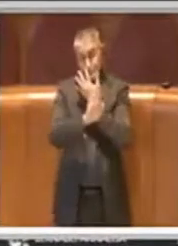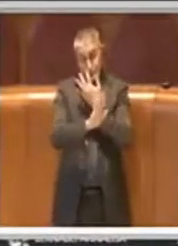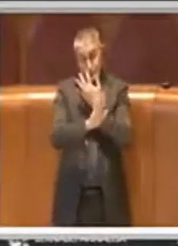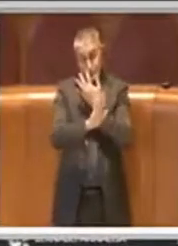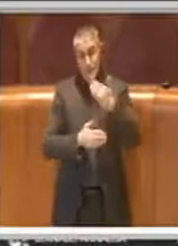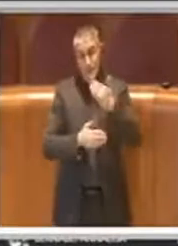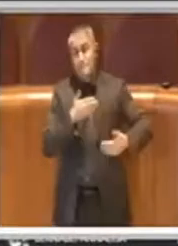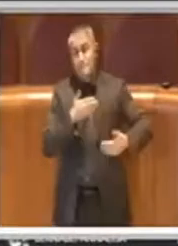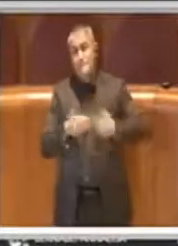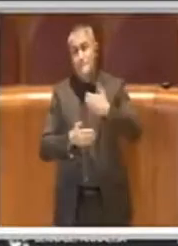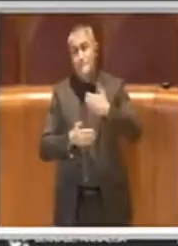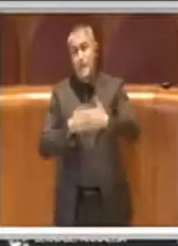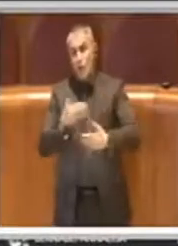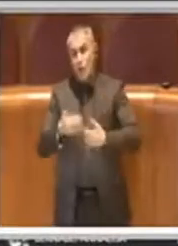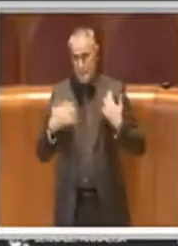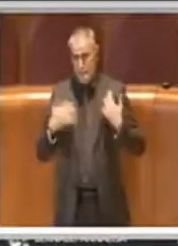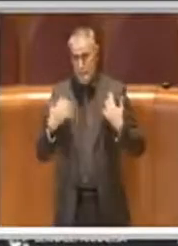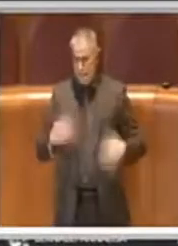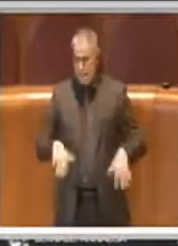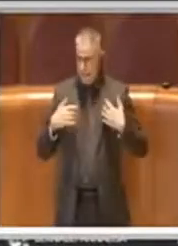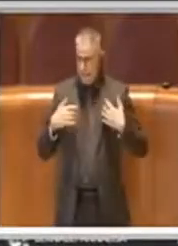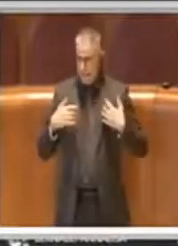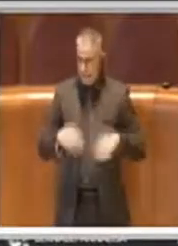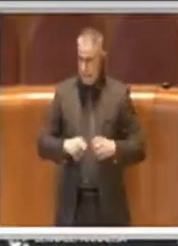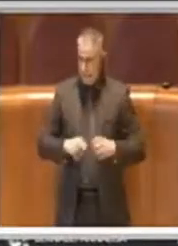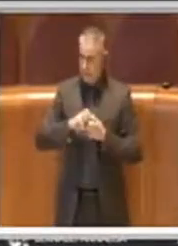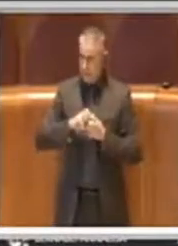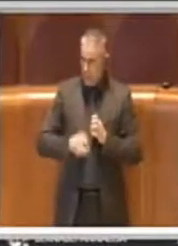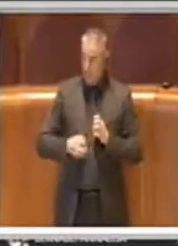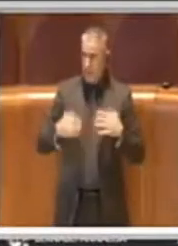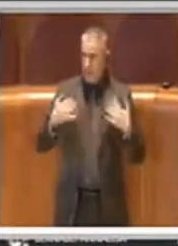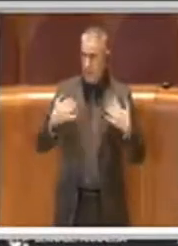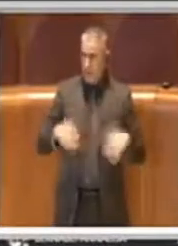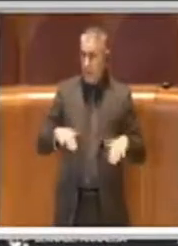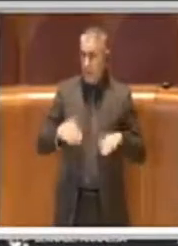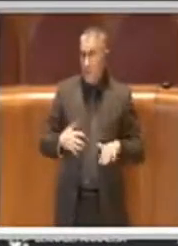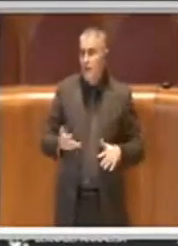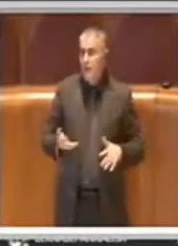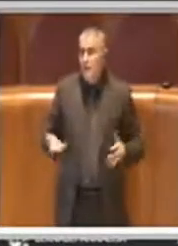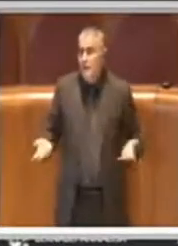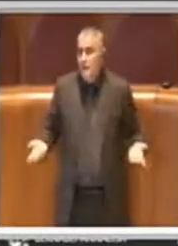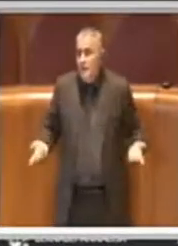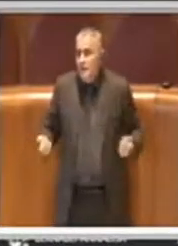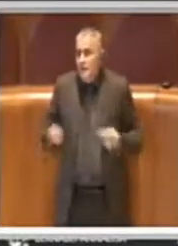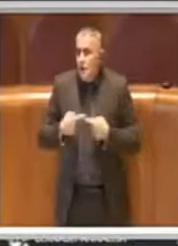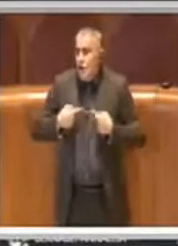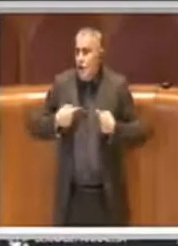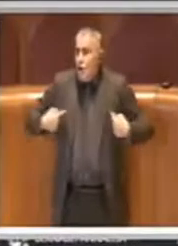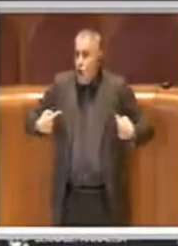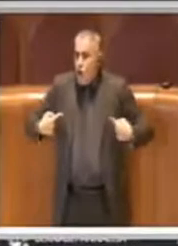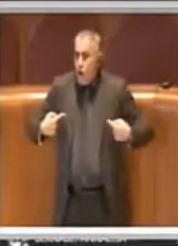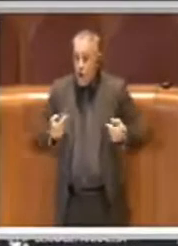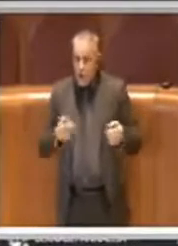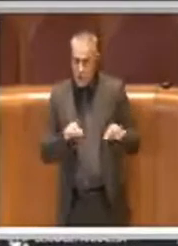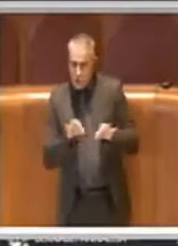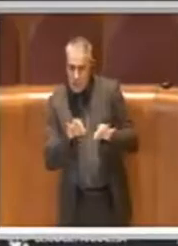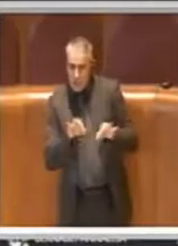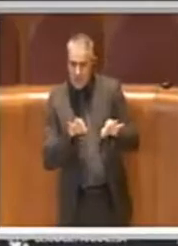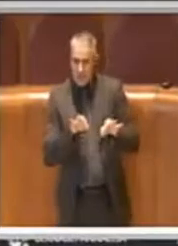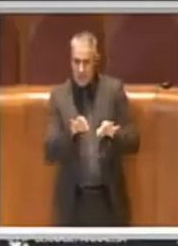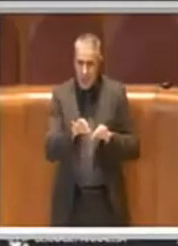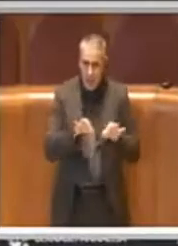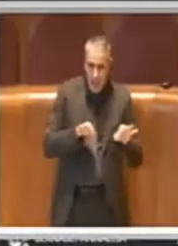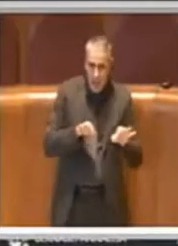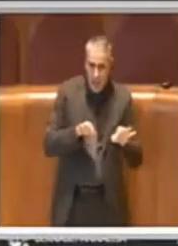articolato in questi anni, ma per noi non è stato possibile gestirla in